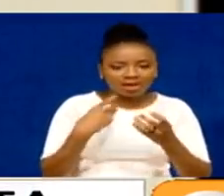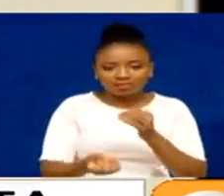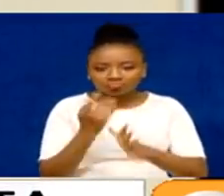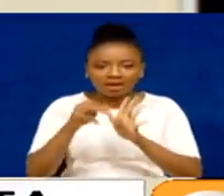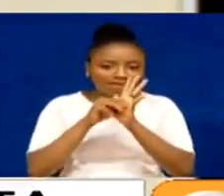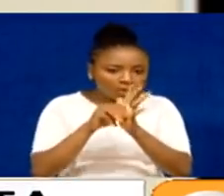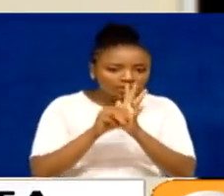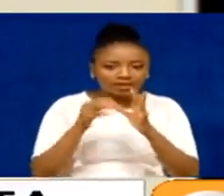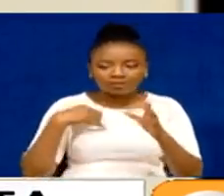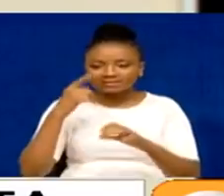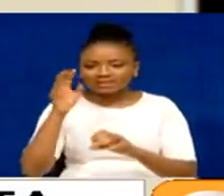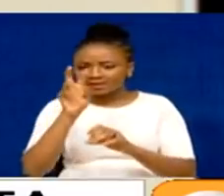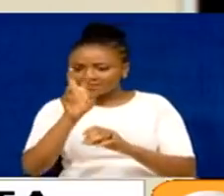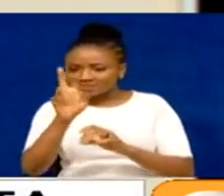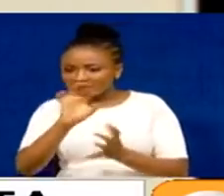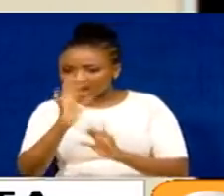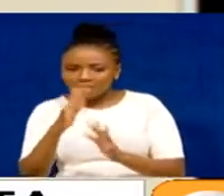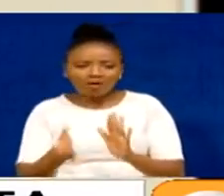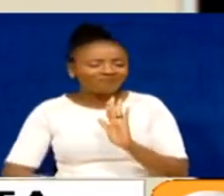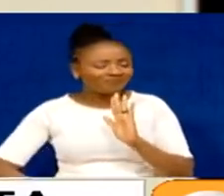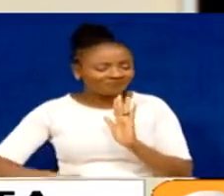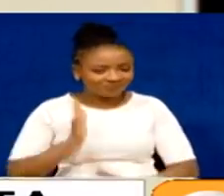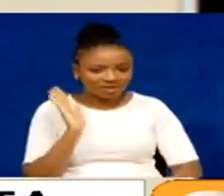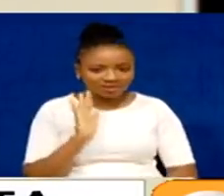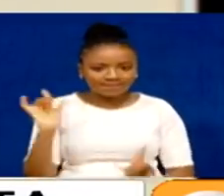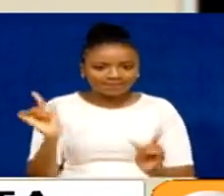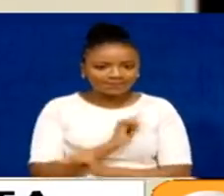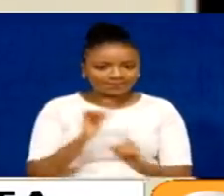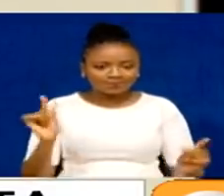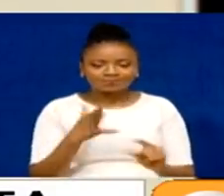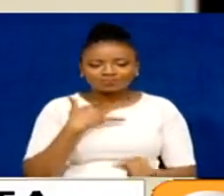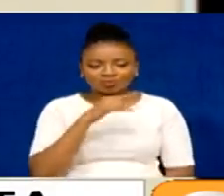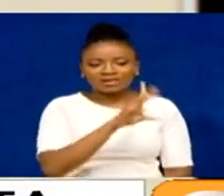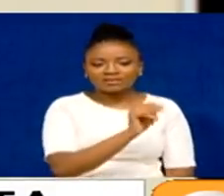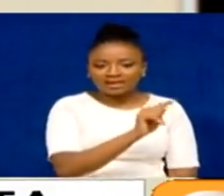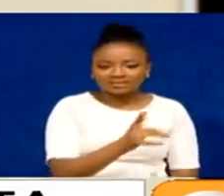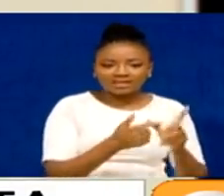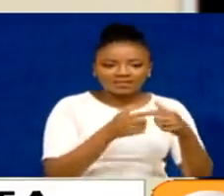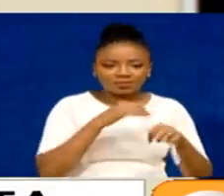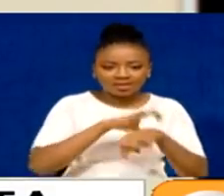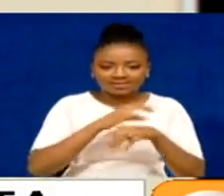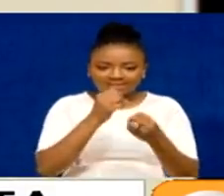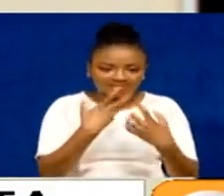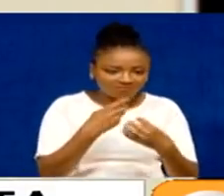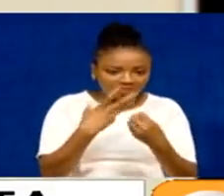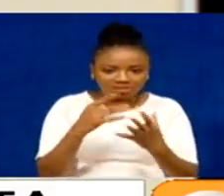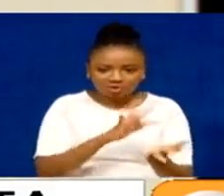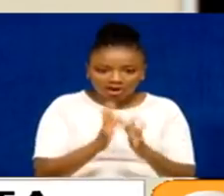infrastructure in place for a quick and agile process of churning out this data and answering questions that are coming around